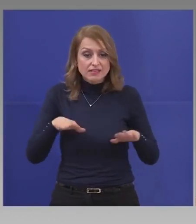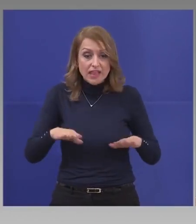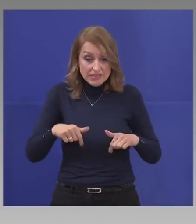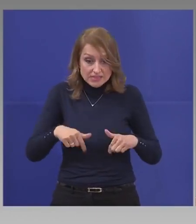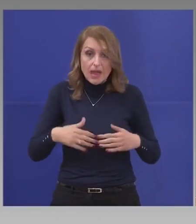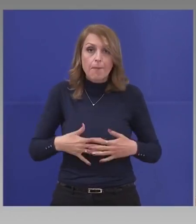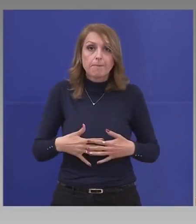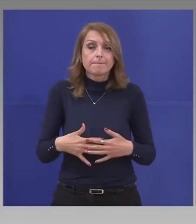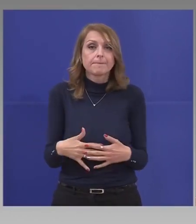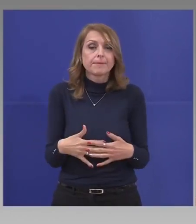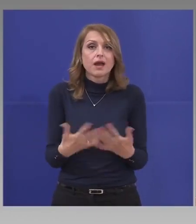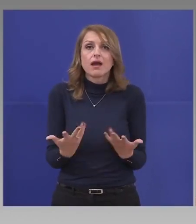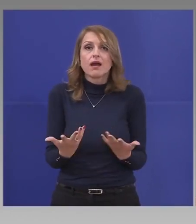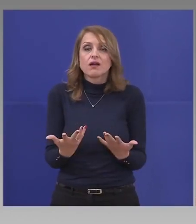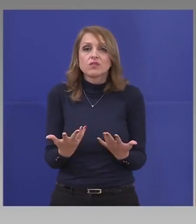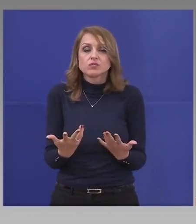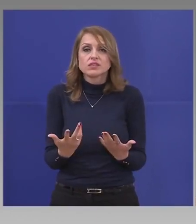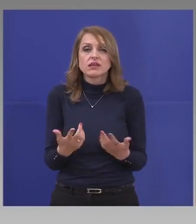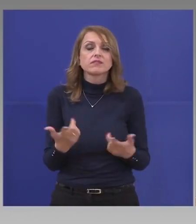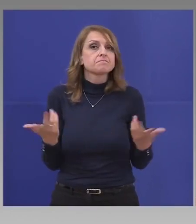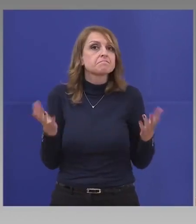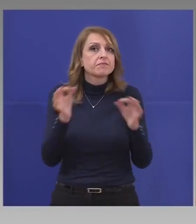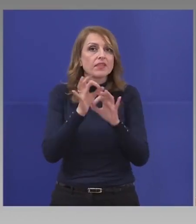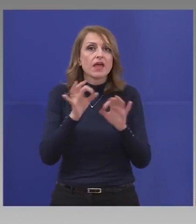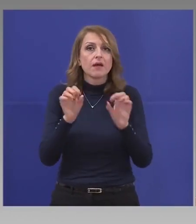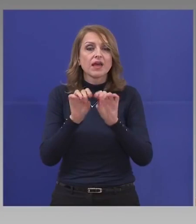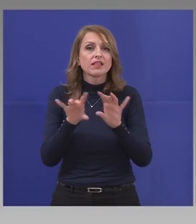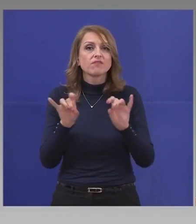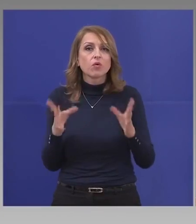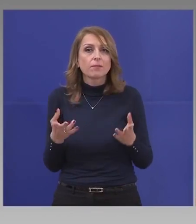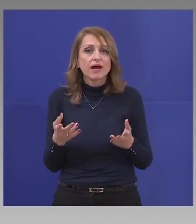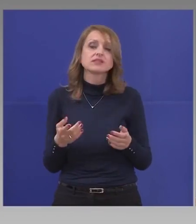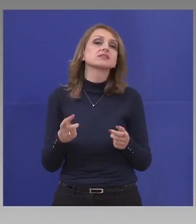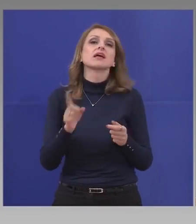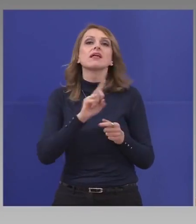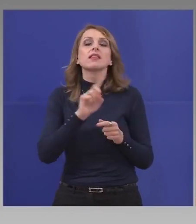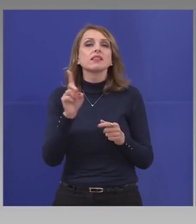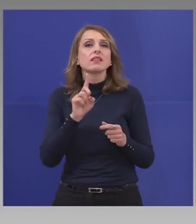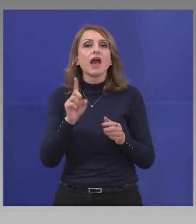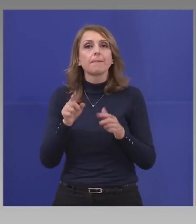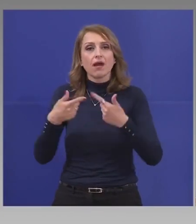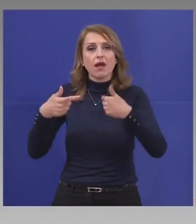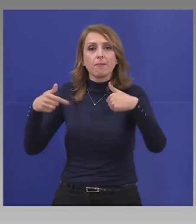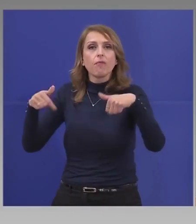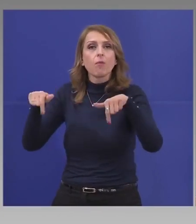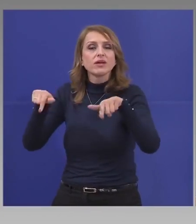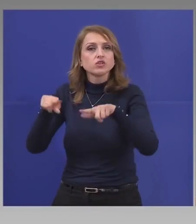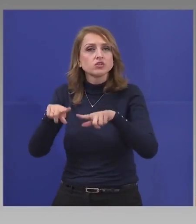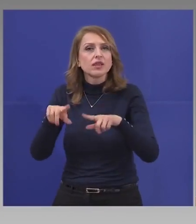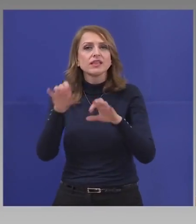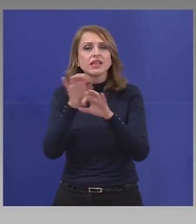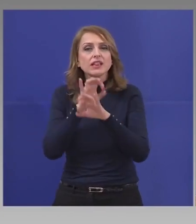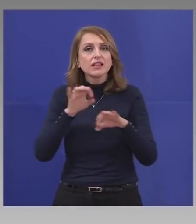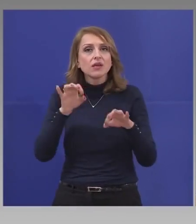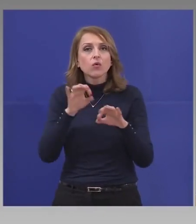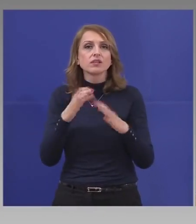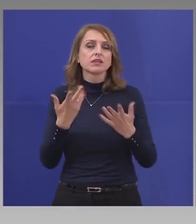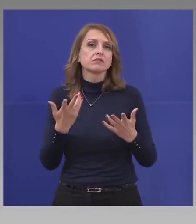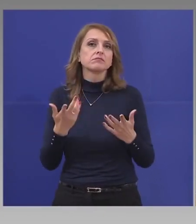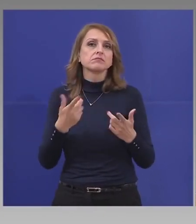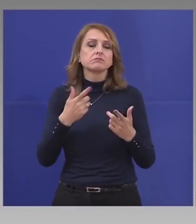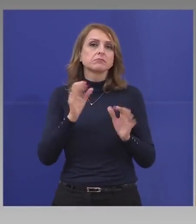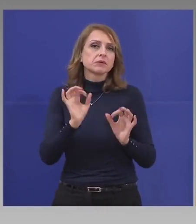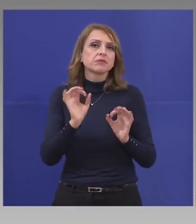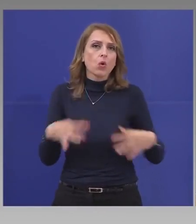Няма абсолютно нищо направено в това отношение. Няма обособени помещения никъде, където да могат да